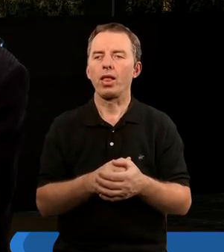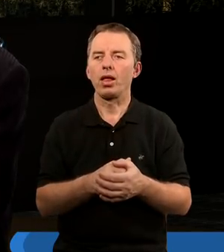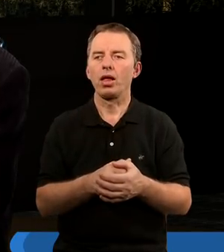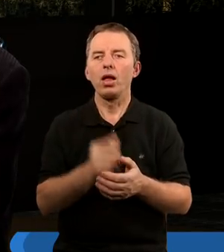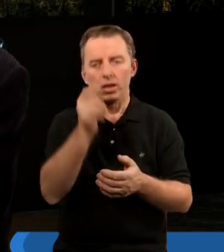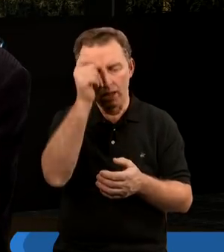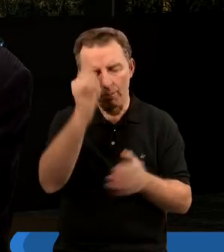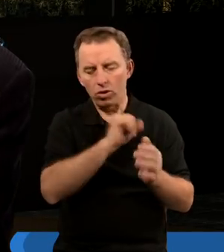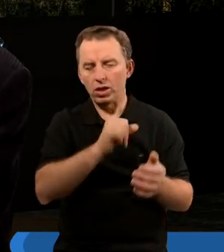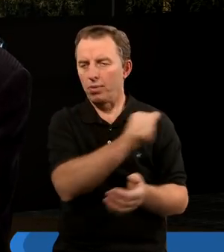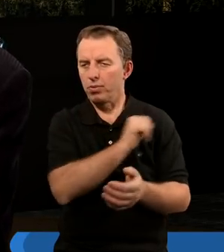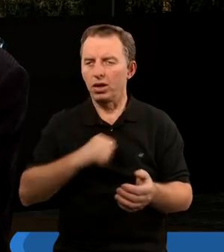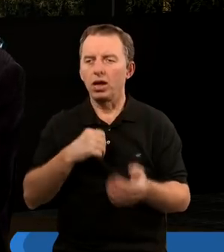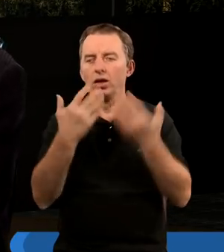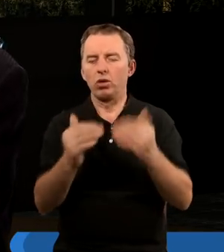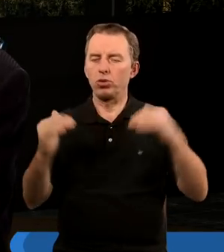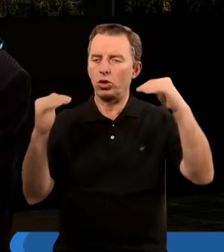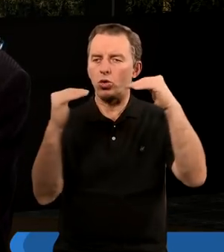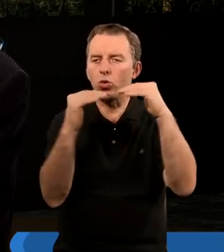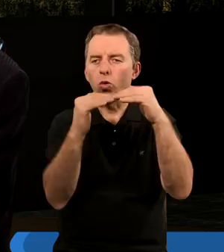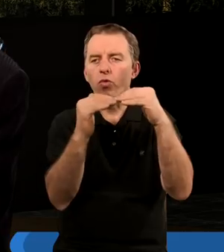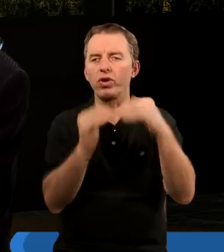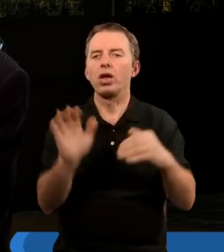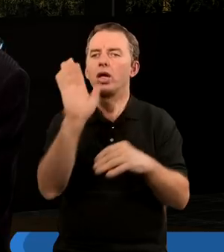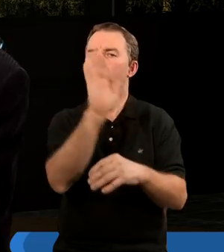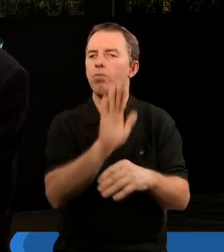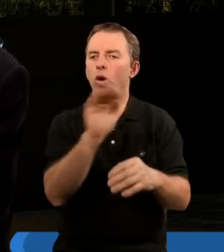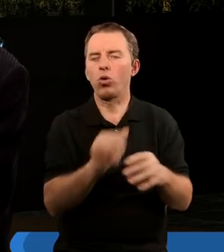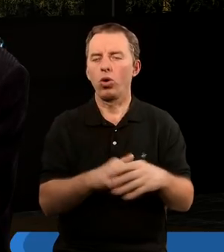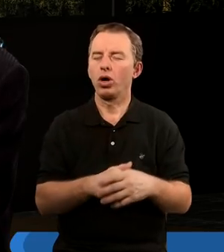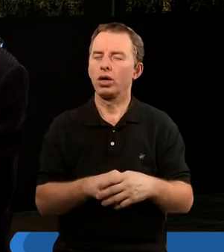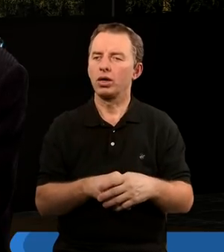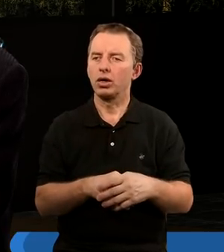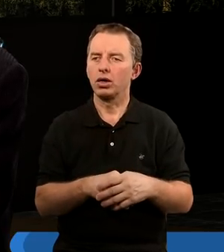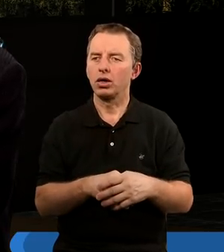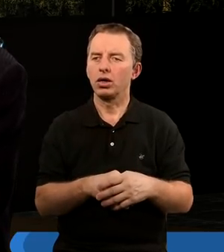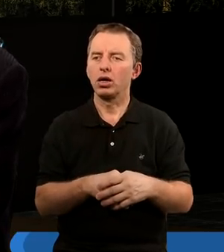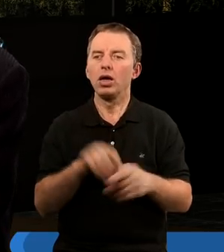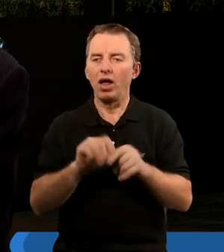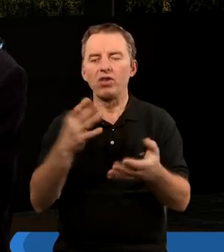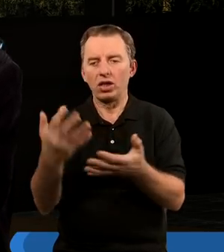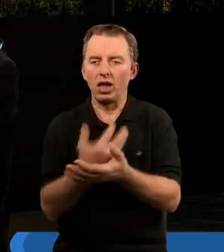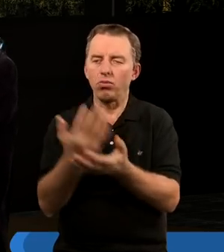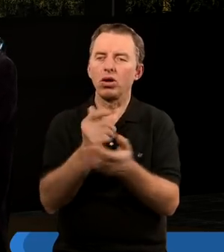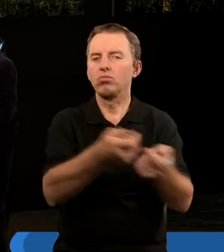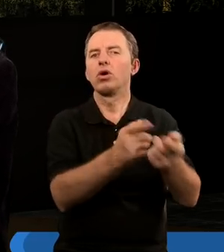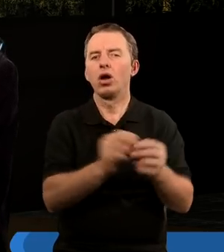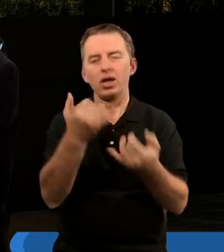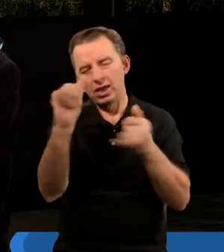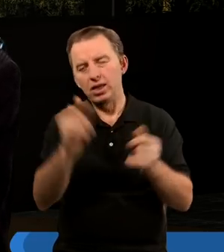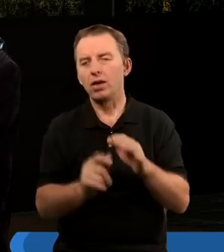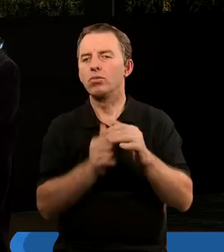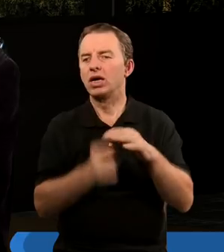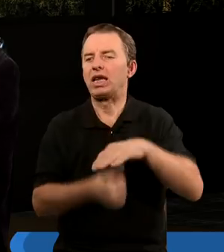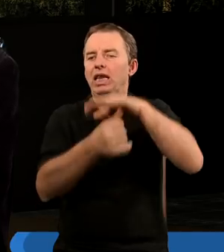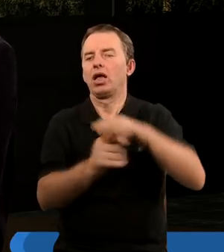Diabeł od samego początku chciał być równym Bogu i nawet zdobył zwolenników, jak wiemy,